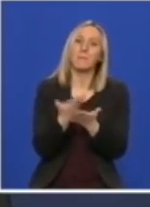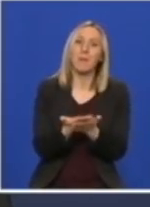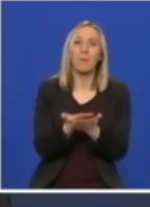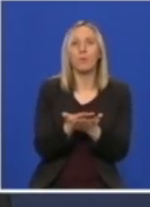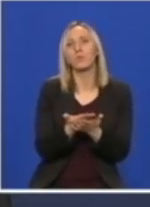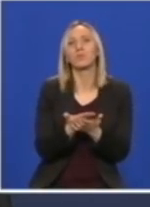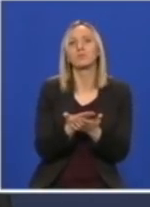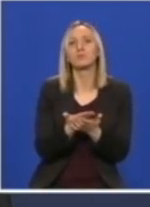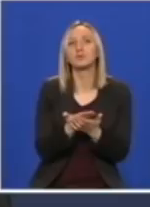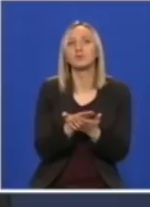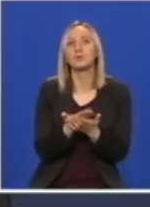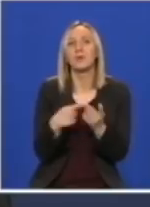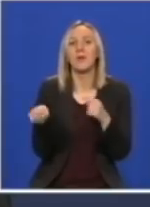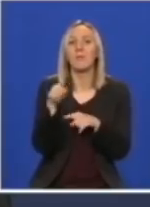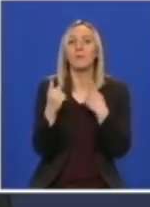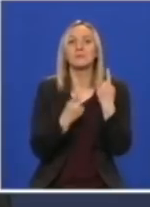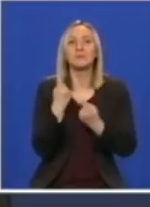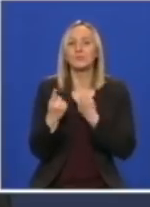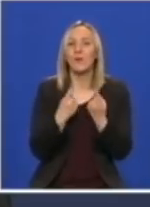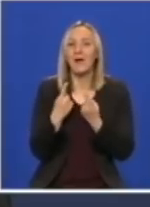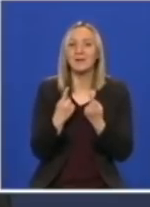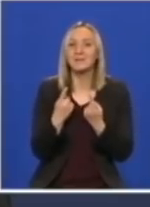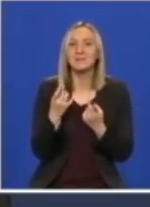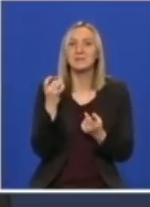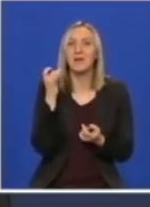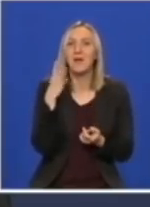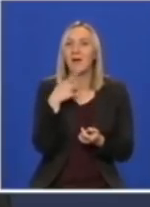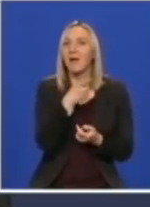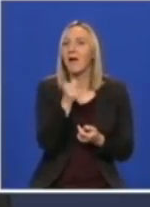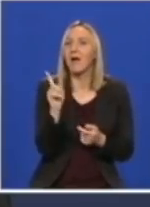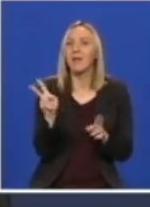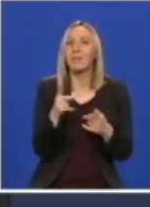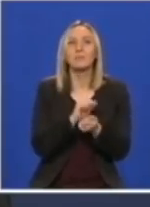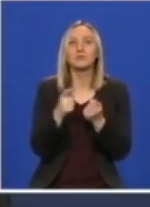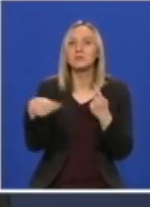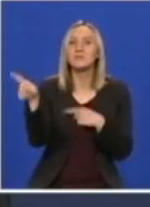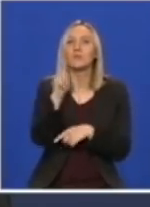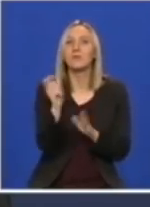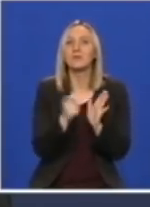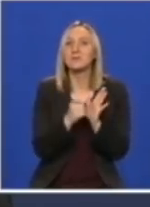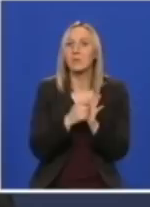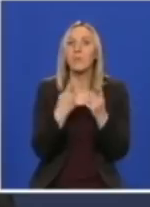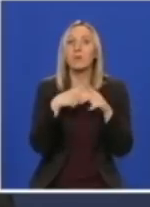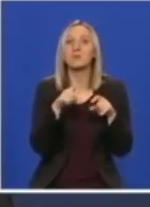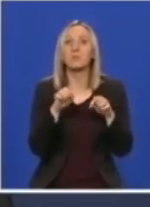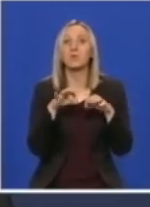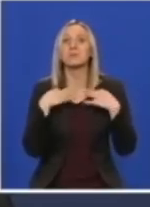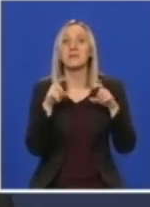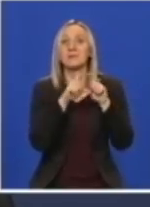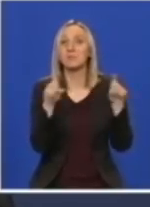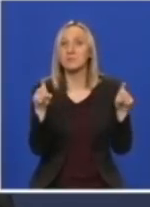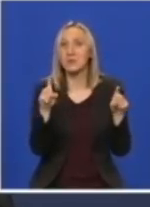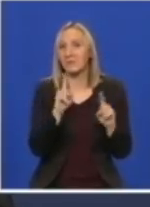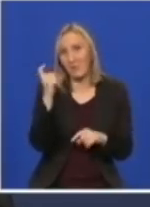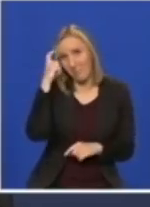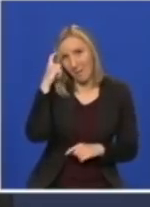u situaciji kada ne može svuda da se sprovede, pogotovo u zdravstvenim ustanova, nije